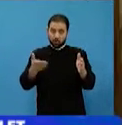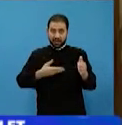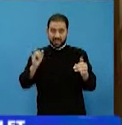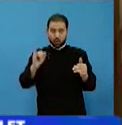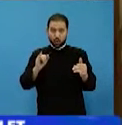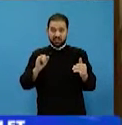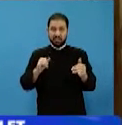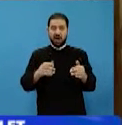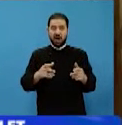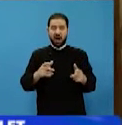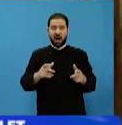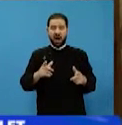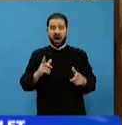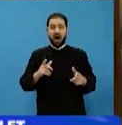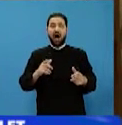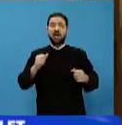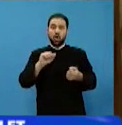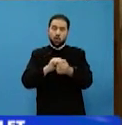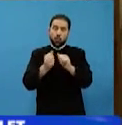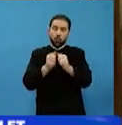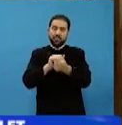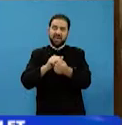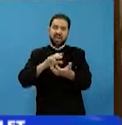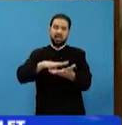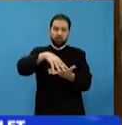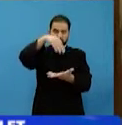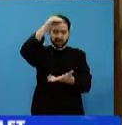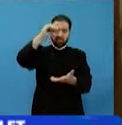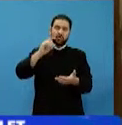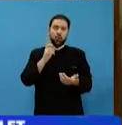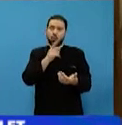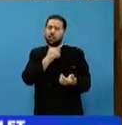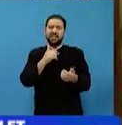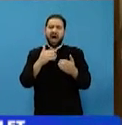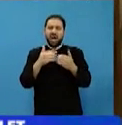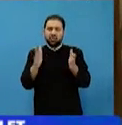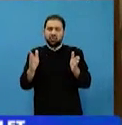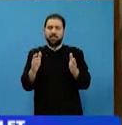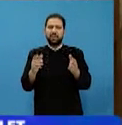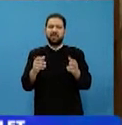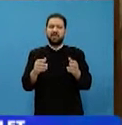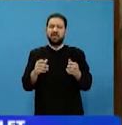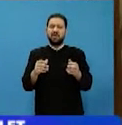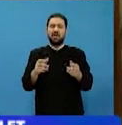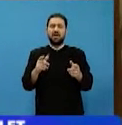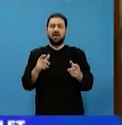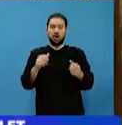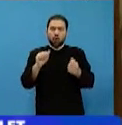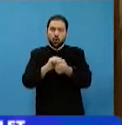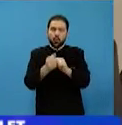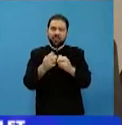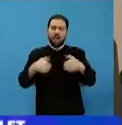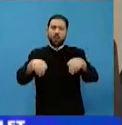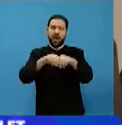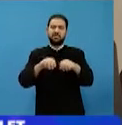al nevoinței duhovnicești titlul volumului. Unde ar începe nevoința noastră, de fapt? Nevoința noastră începe la